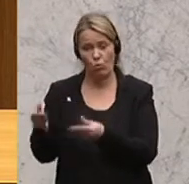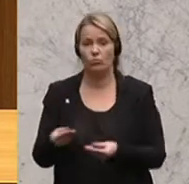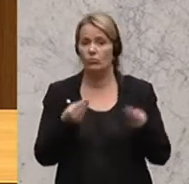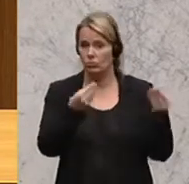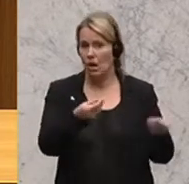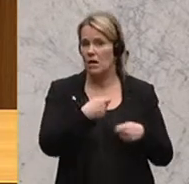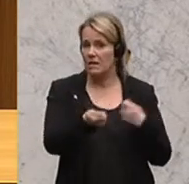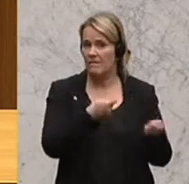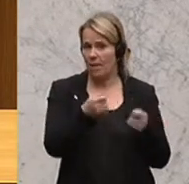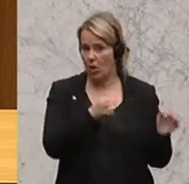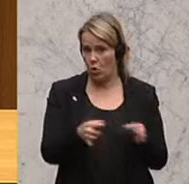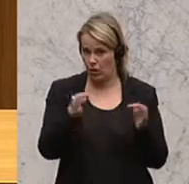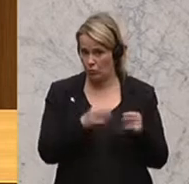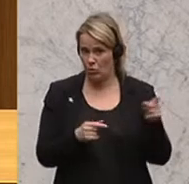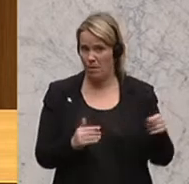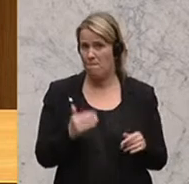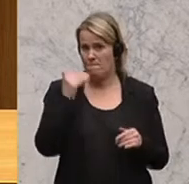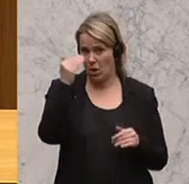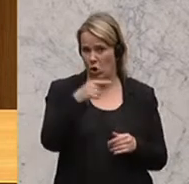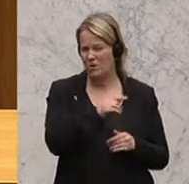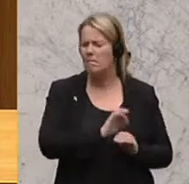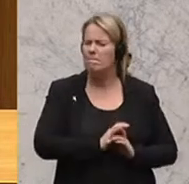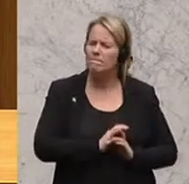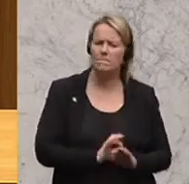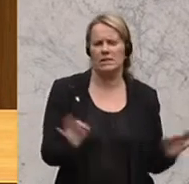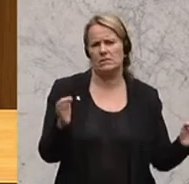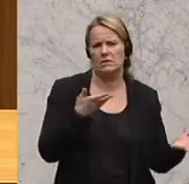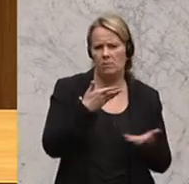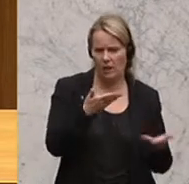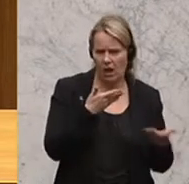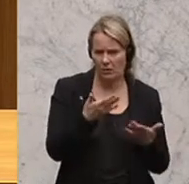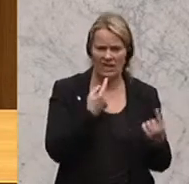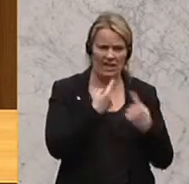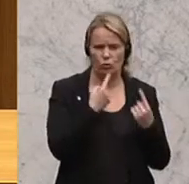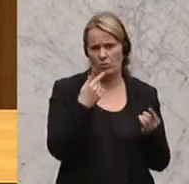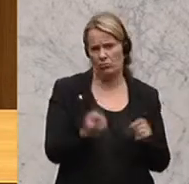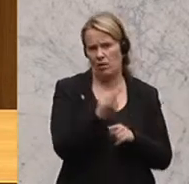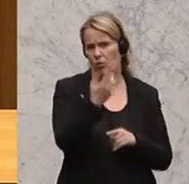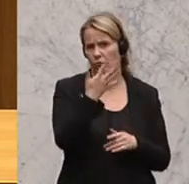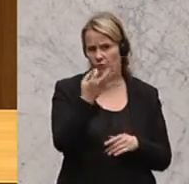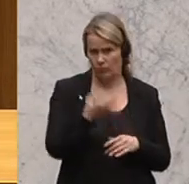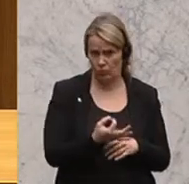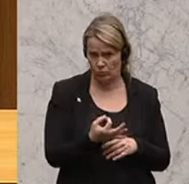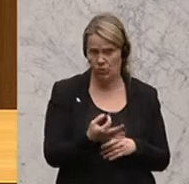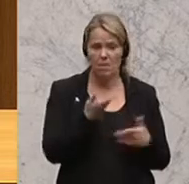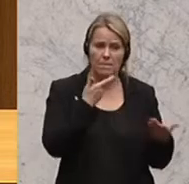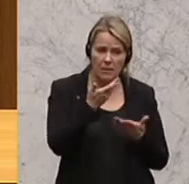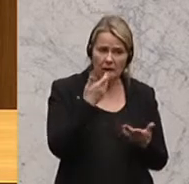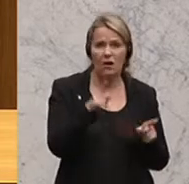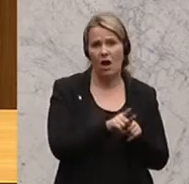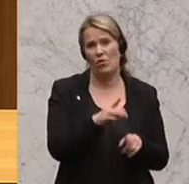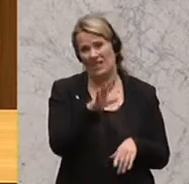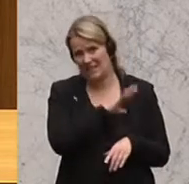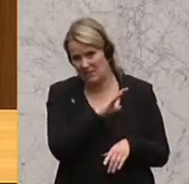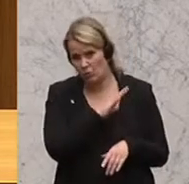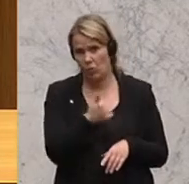Gewerbebehörde. Die Dame bei der Gewerbebehörde berät mich bestens. Das Gespräch dauert fünf Minuten. Sie berät mich auch noch über die Risken,